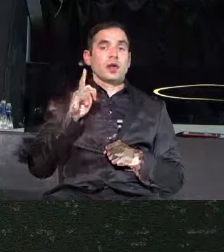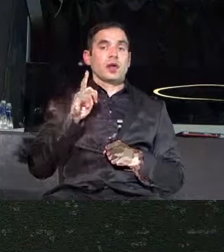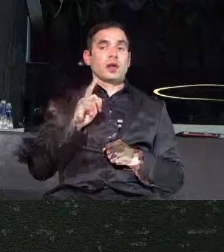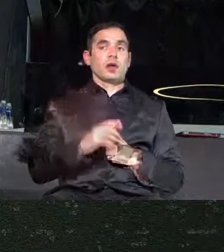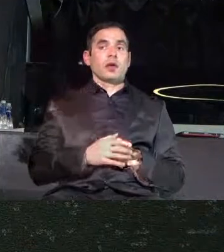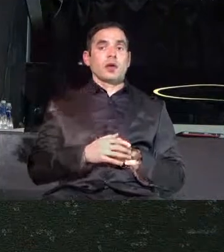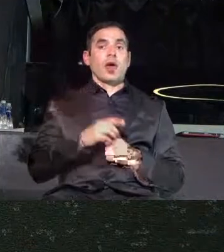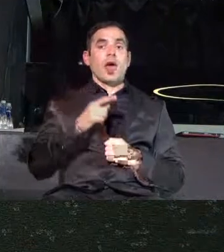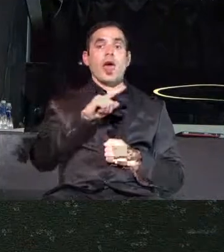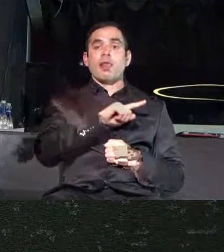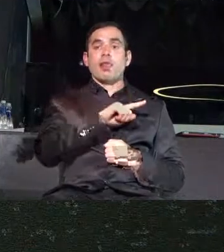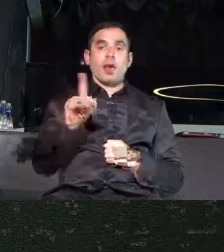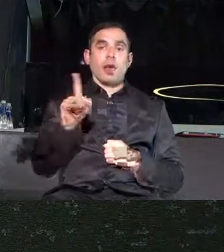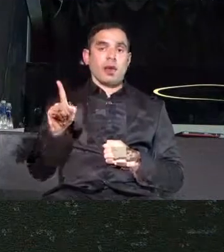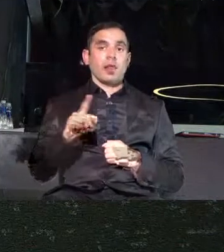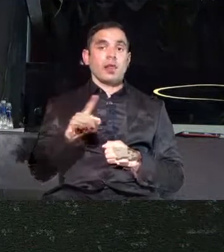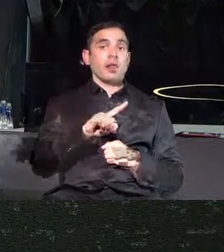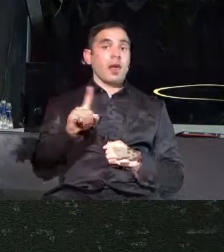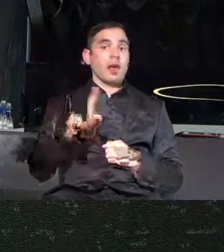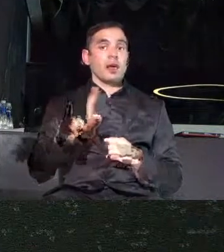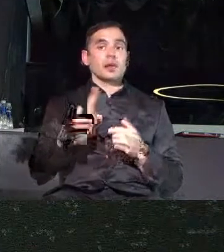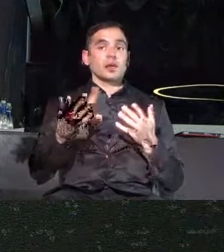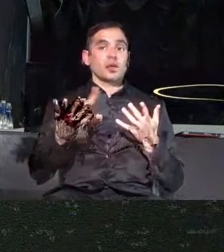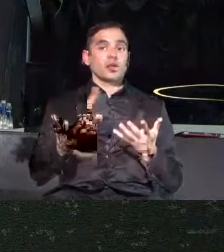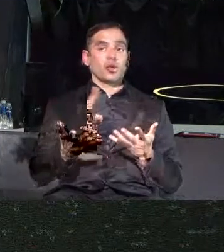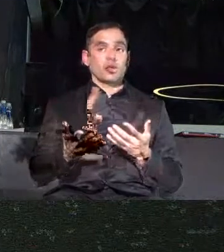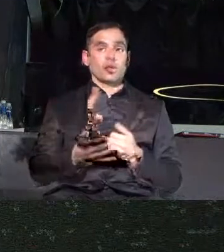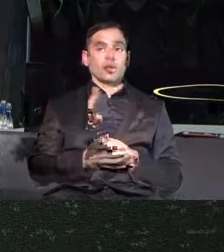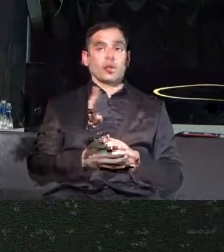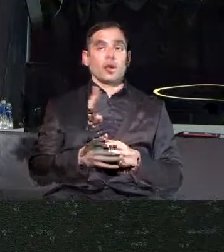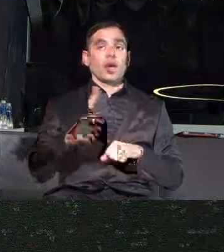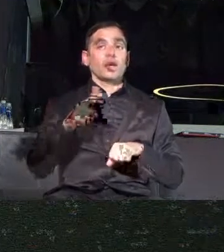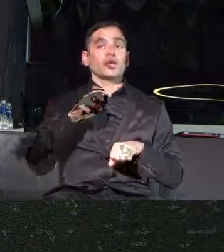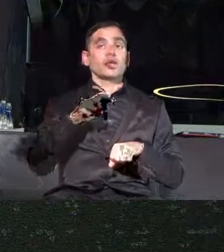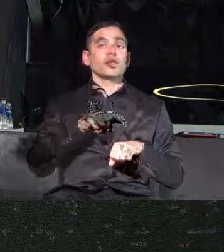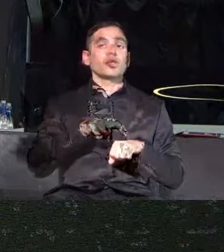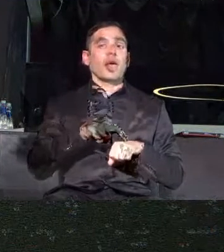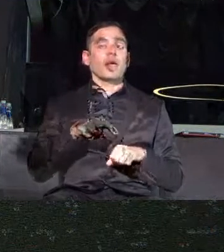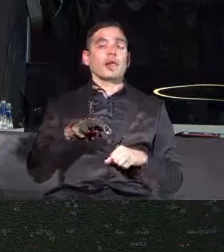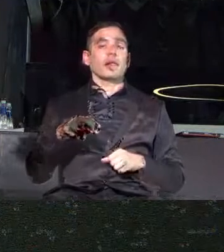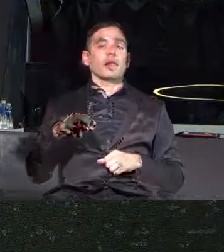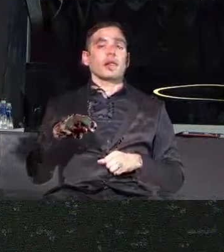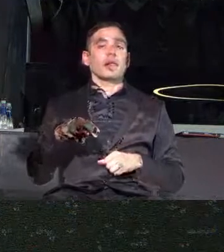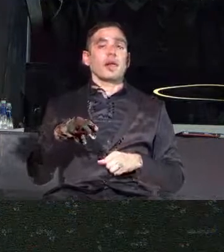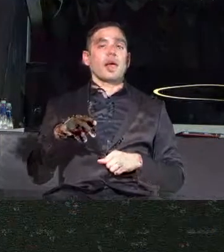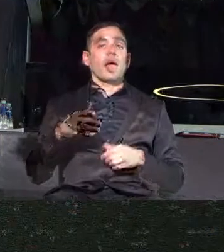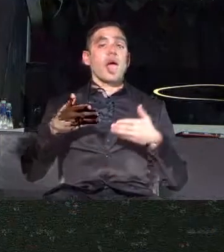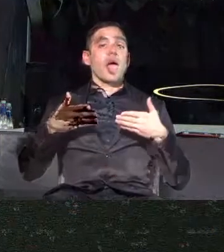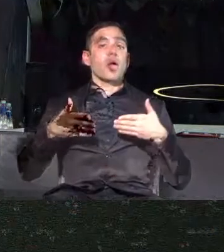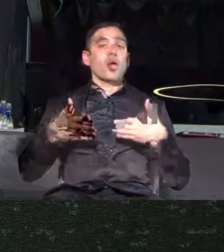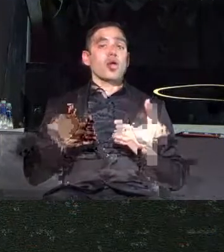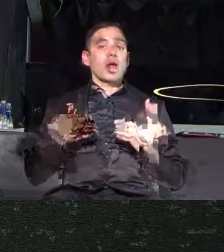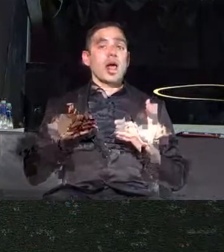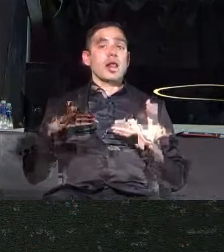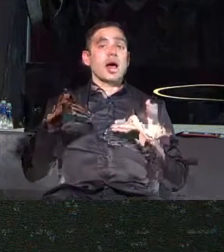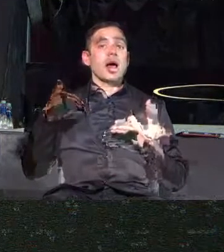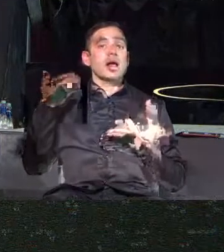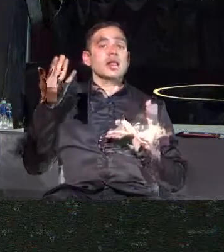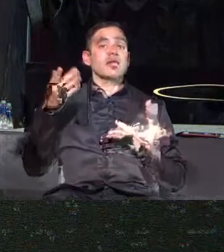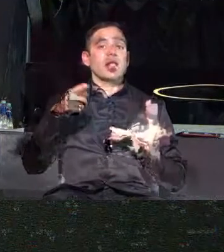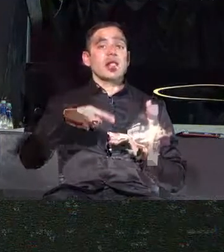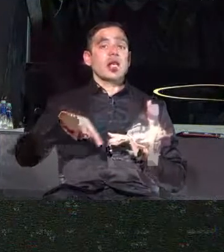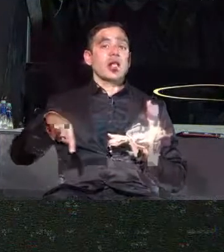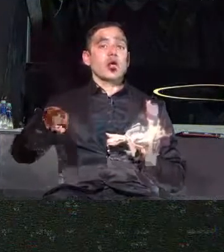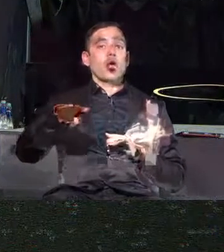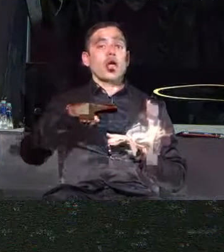Не, защото Джейн, майката, е родена извън територията